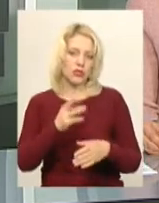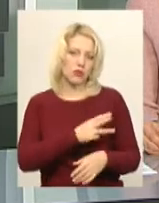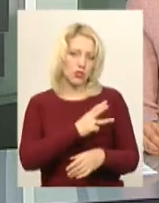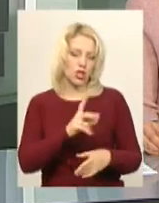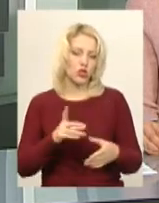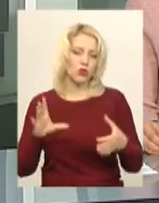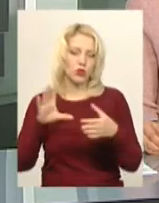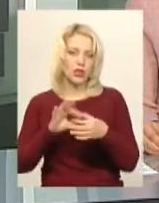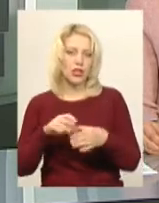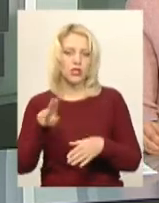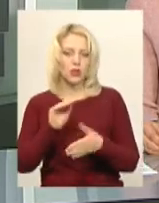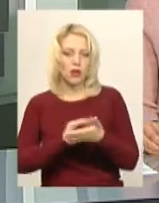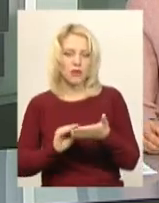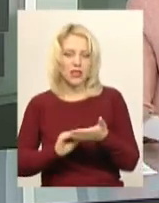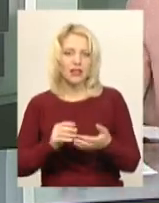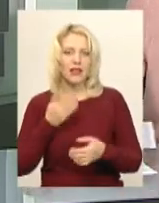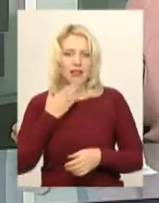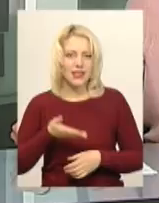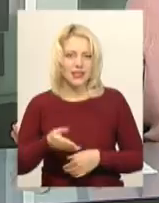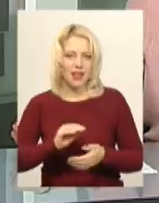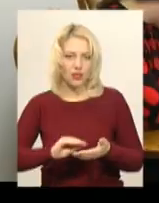аби доєднатися до написання диктанту єдності.